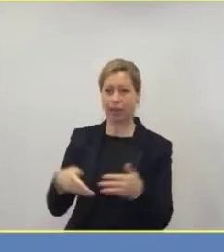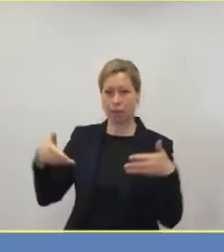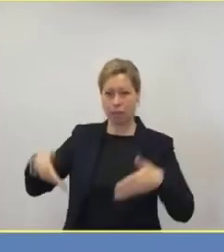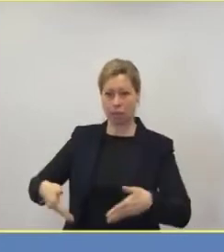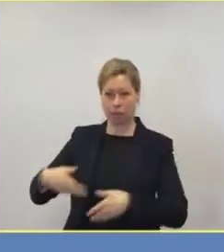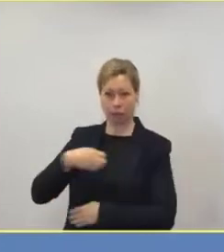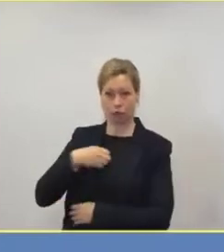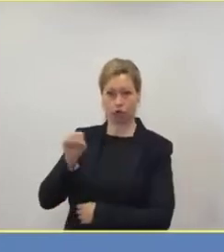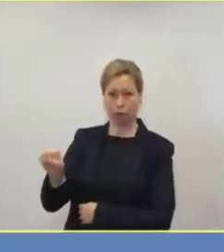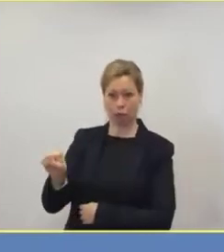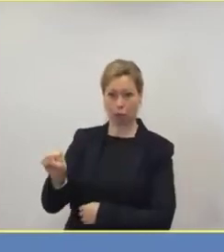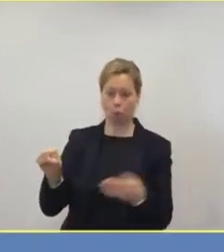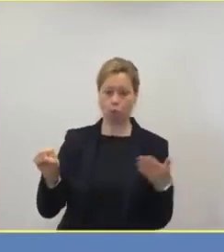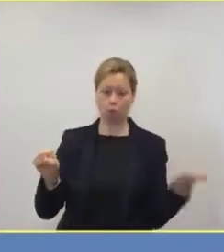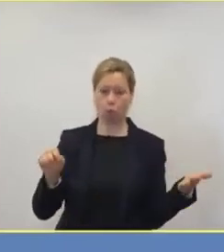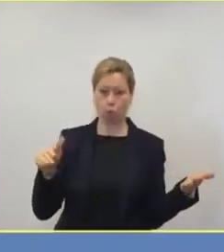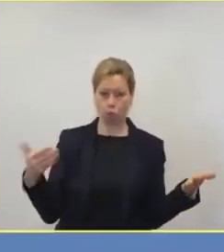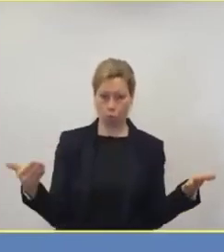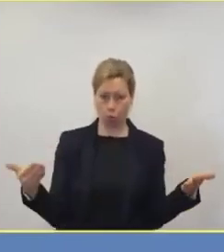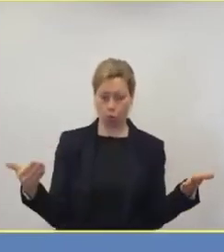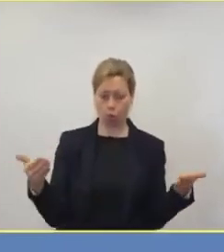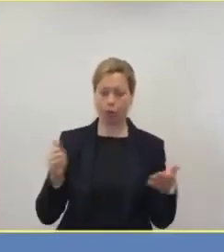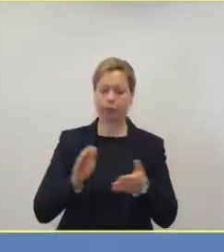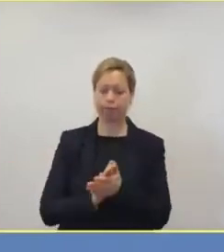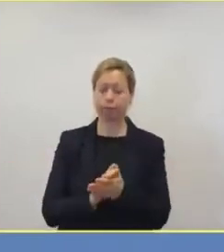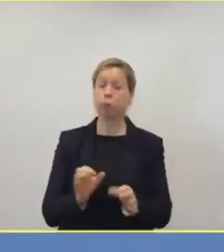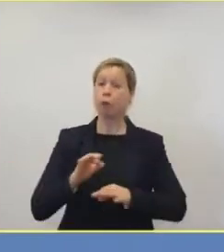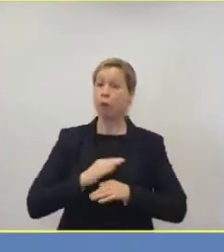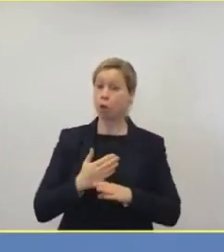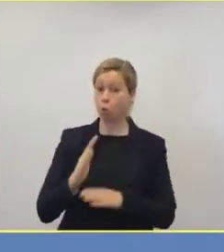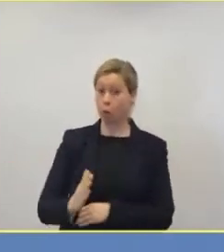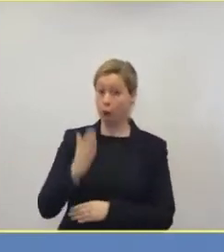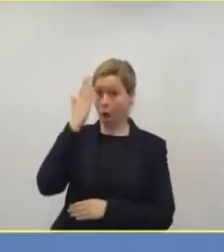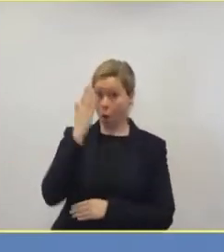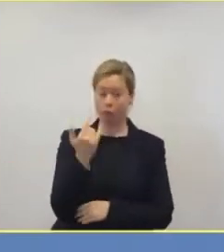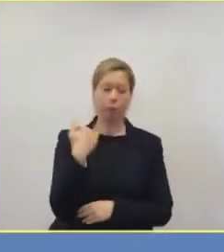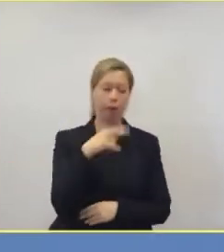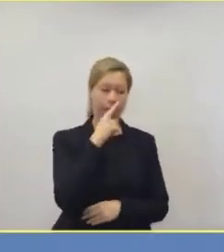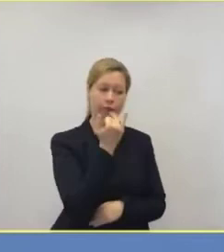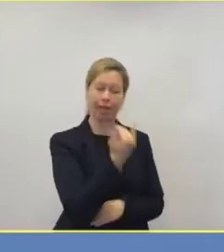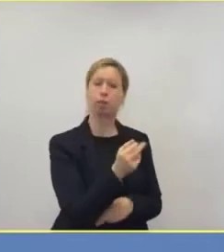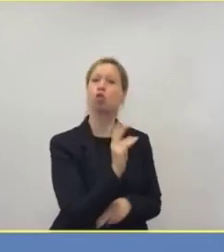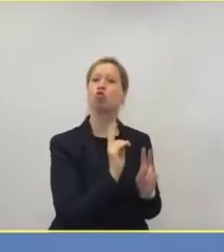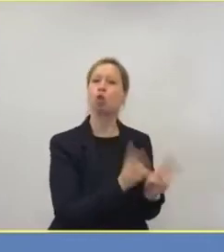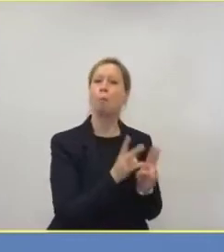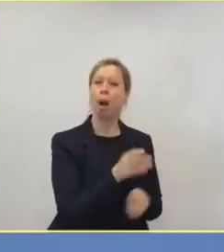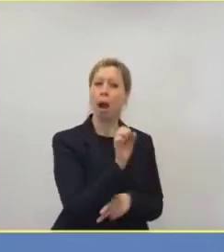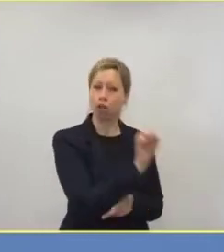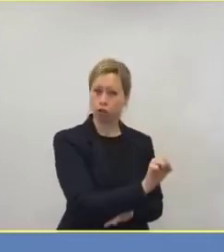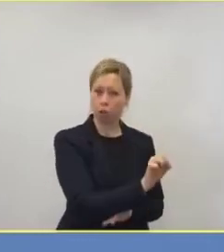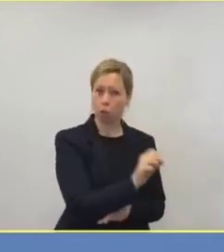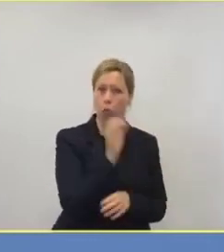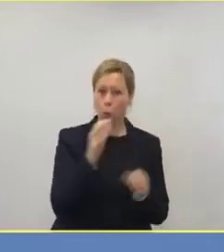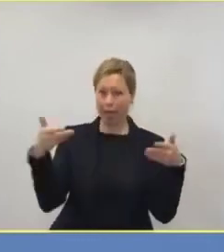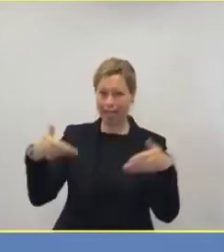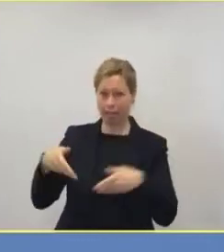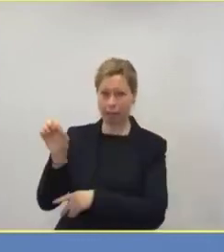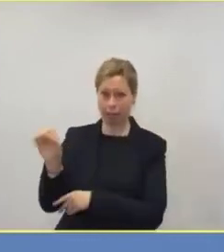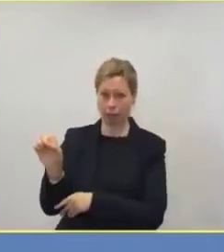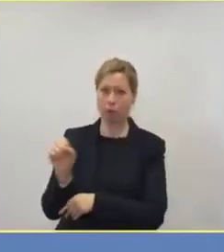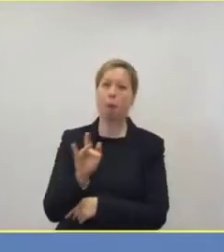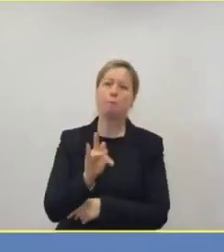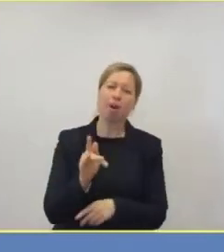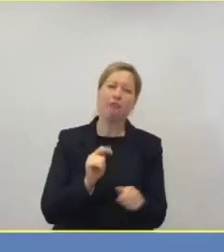Aussage ist, es fällt auf, dass Normalstationen versus Intensivstationen die Patienten ungefähr 1 zu 1 sind. Das ist ganz